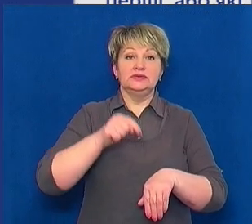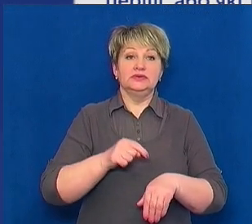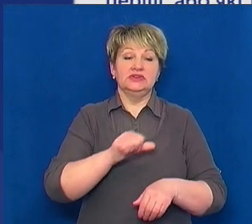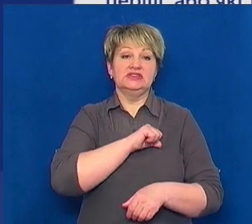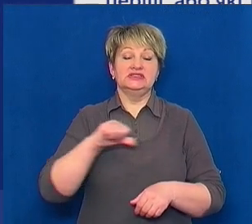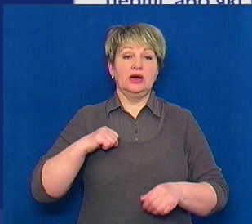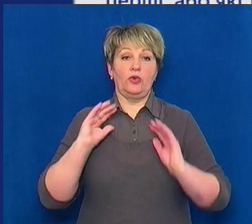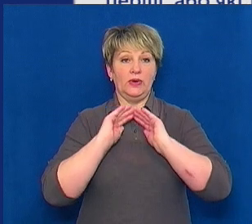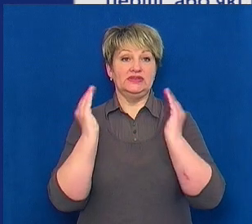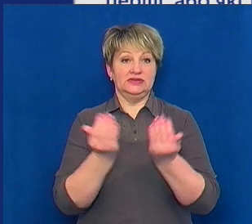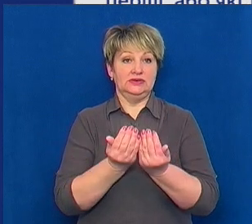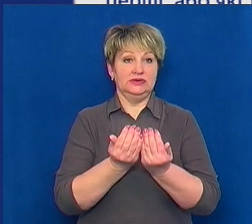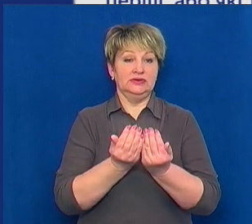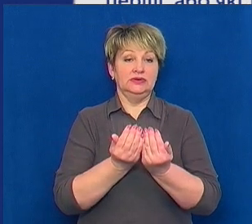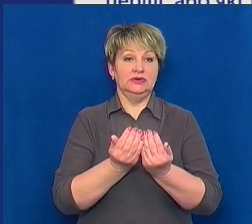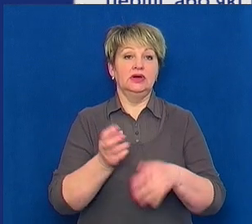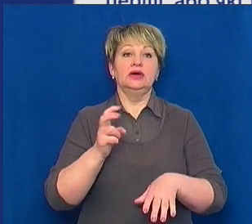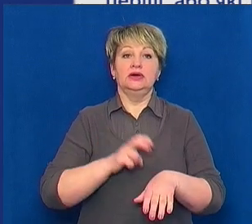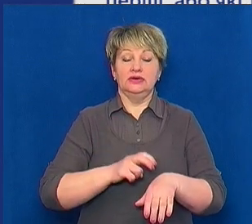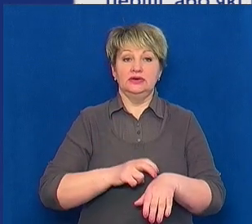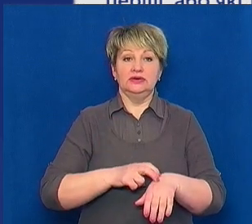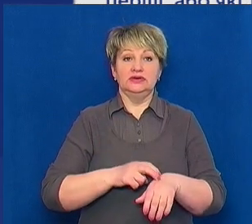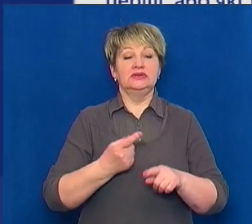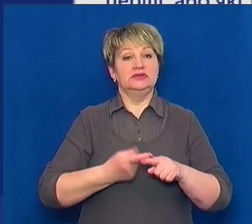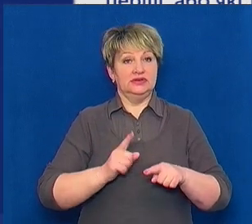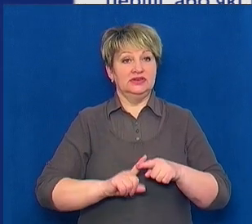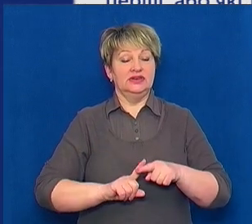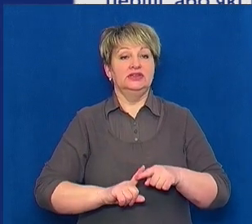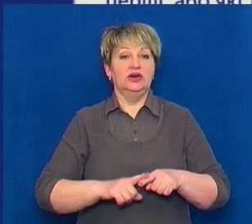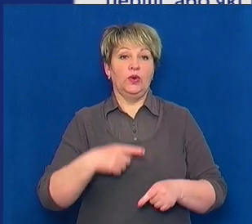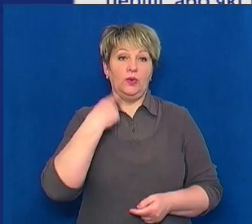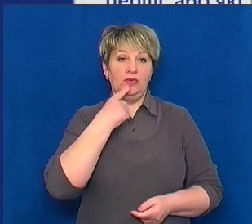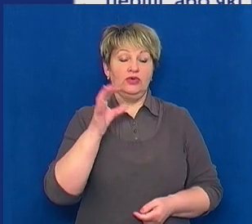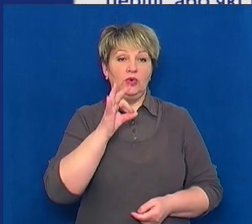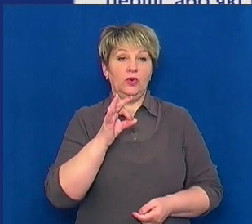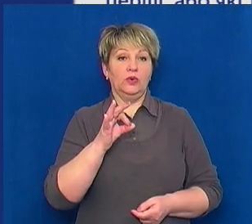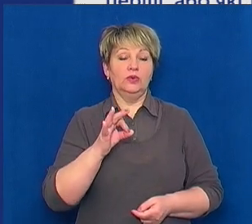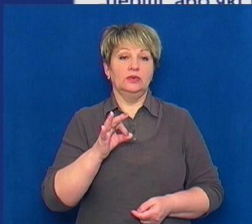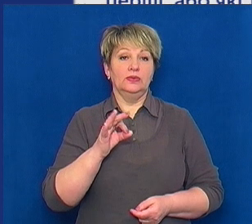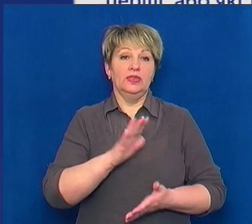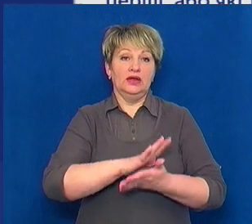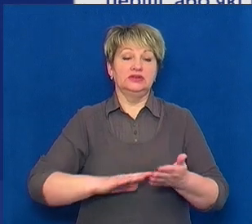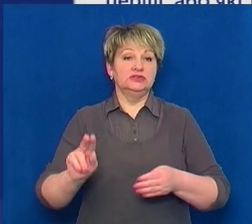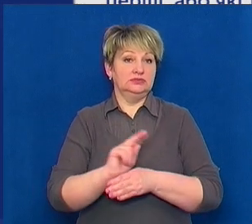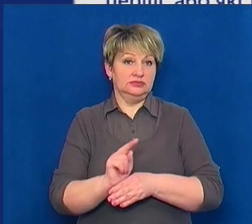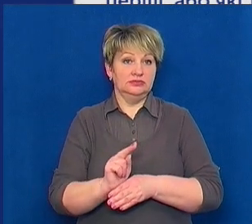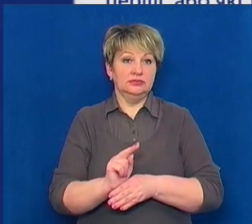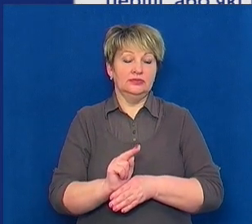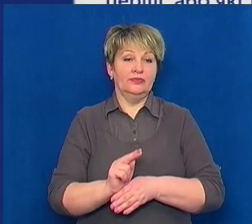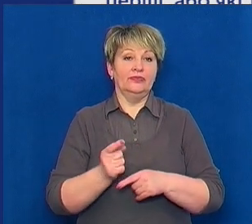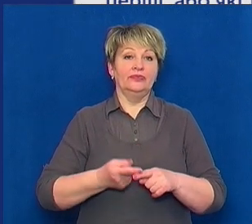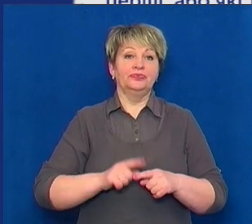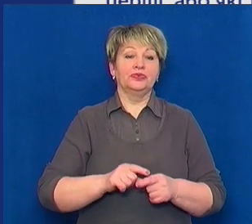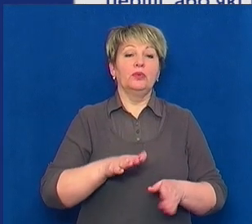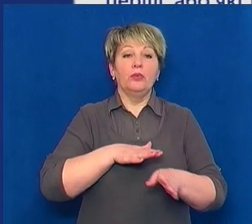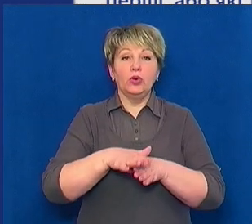самоізоляцію. Не лікарі, а медичний персонал. Це мовить про медсестер, моложе, санітар, і т.д. Тестують весь медперсонал